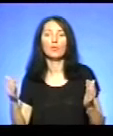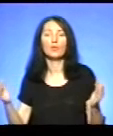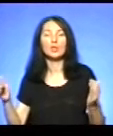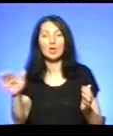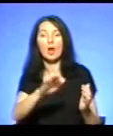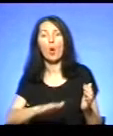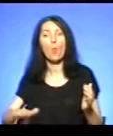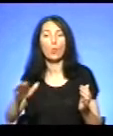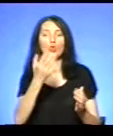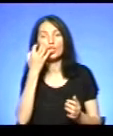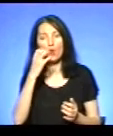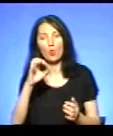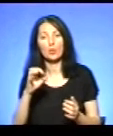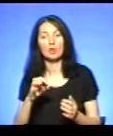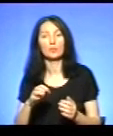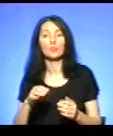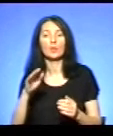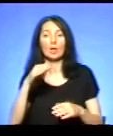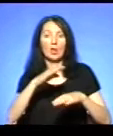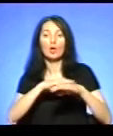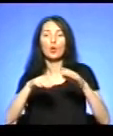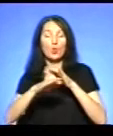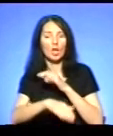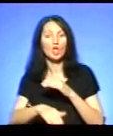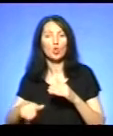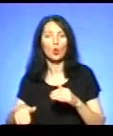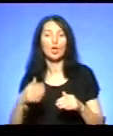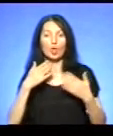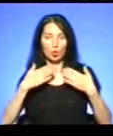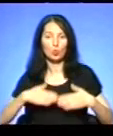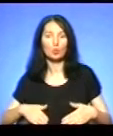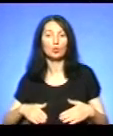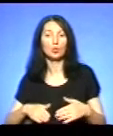'ям. Уражені верхні і нижні кінцівки, тулуп,